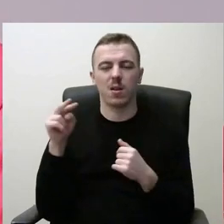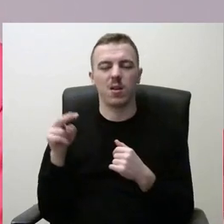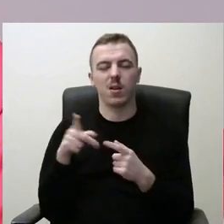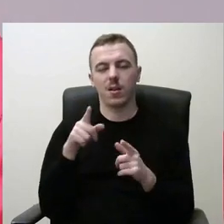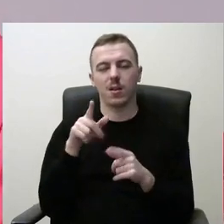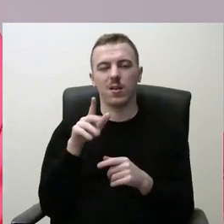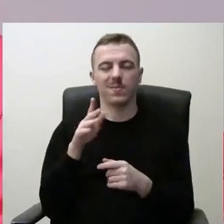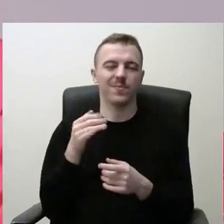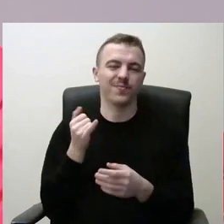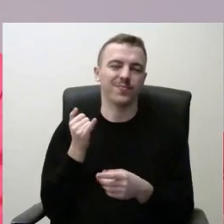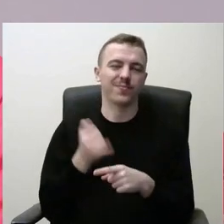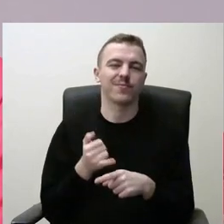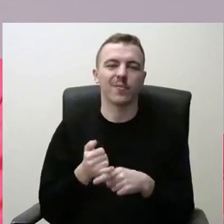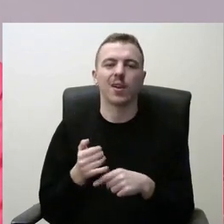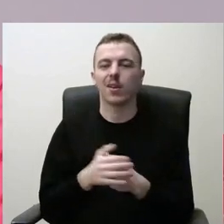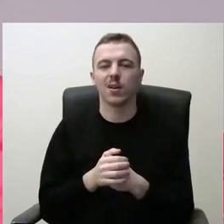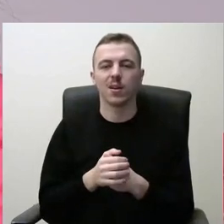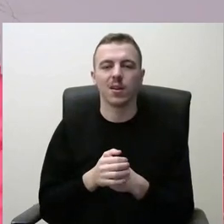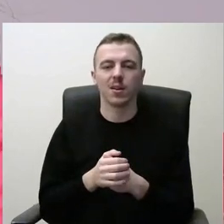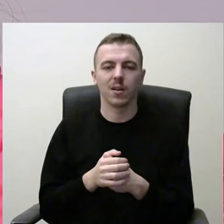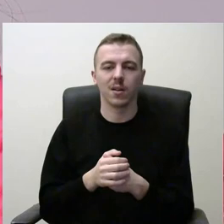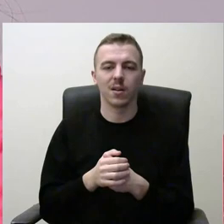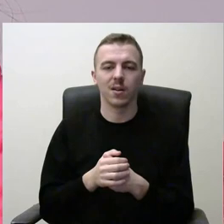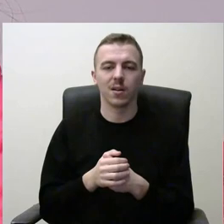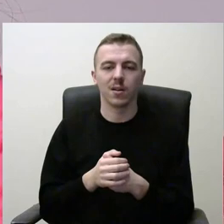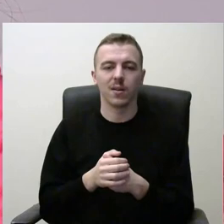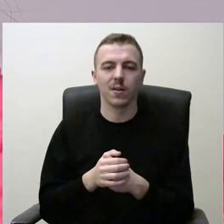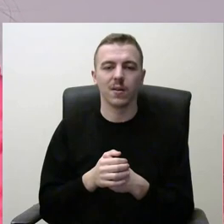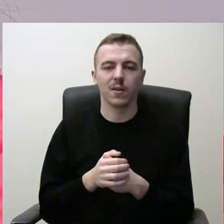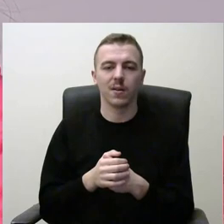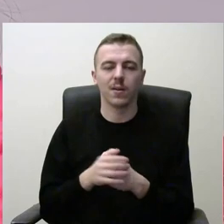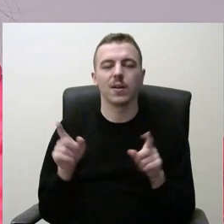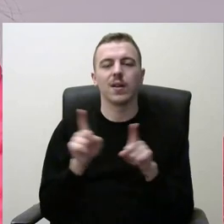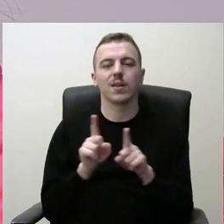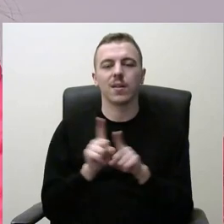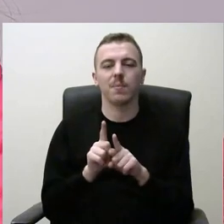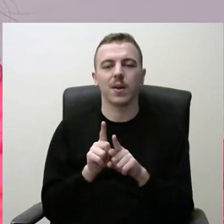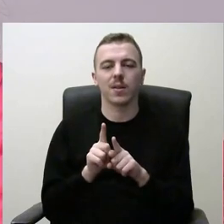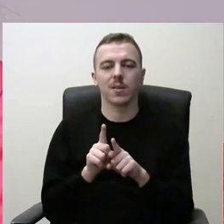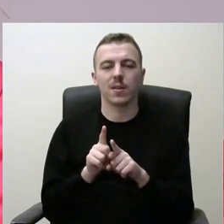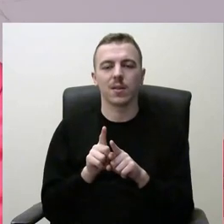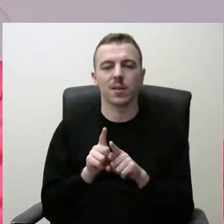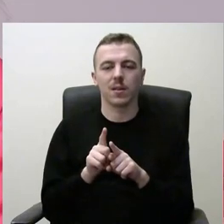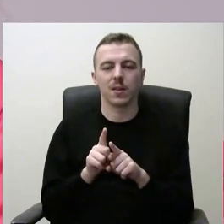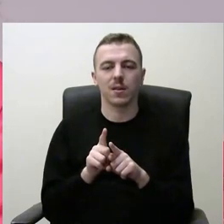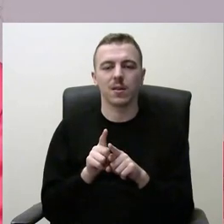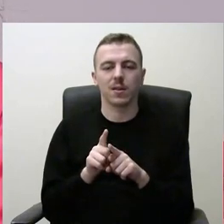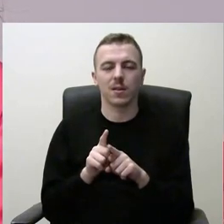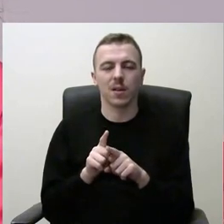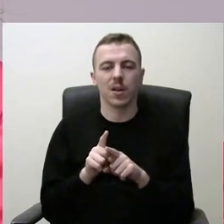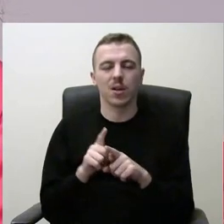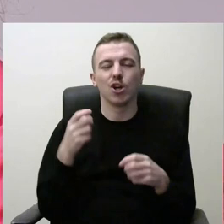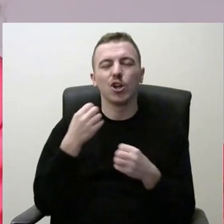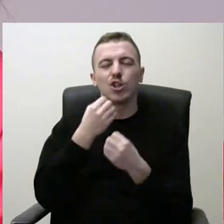kokiai padėti. Taip pat skatinti švietėišką veiklą